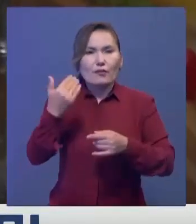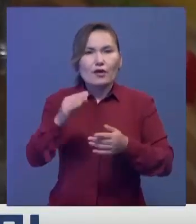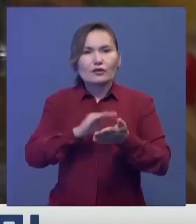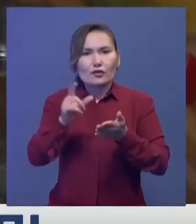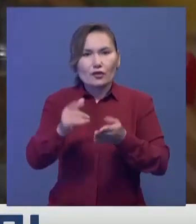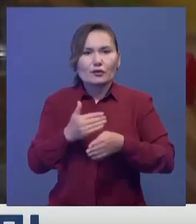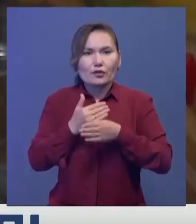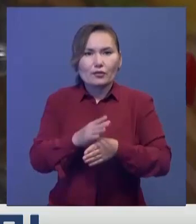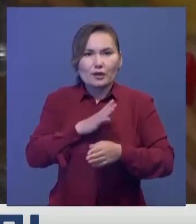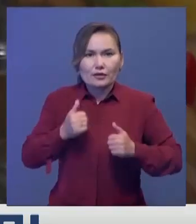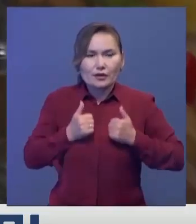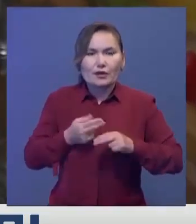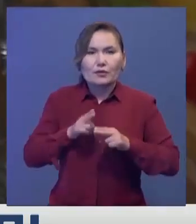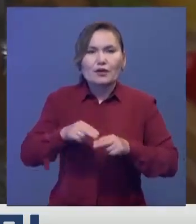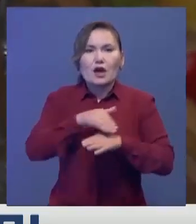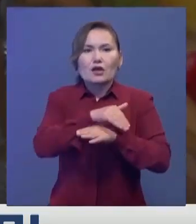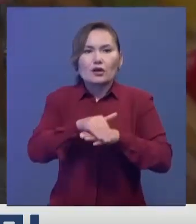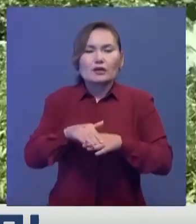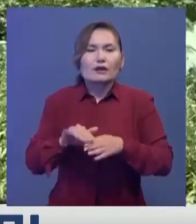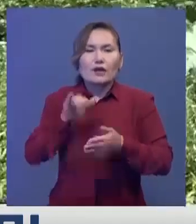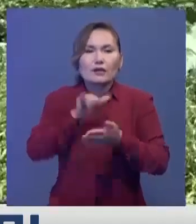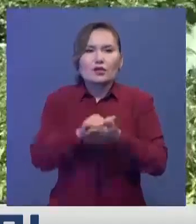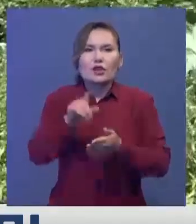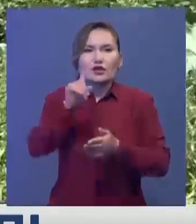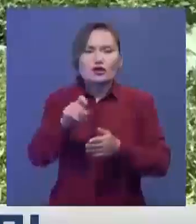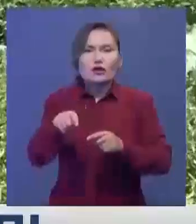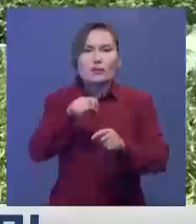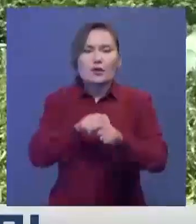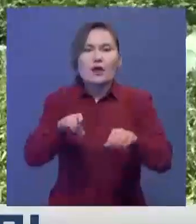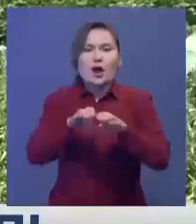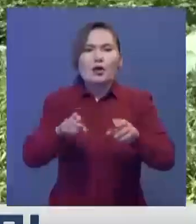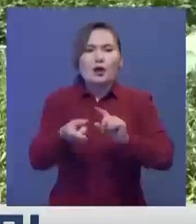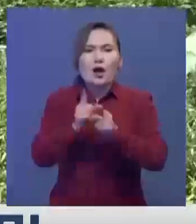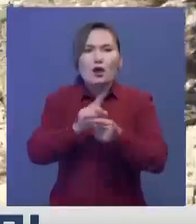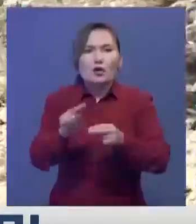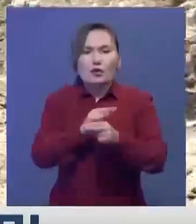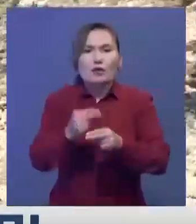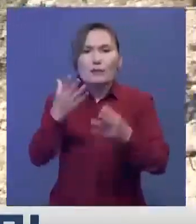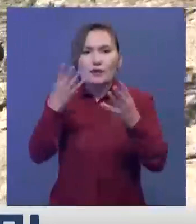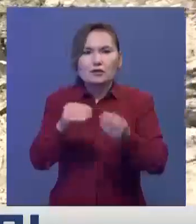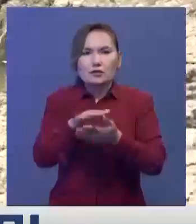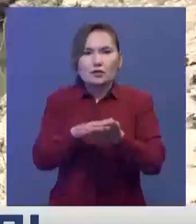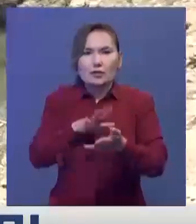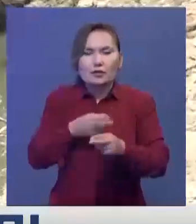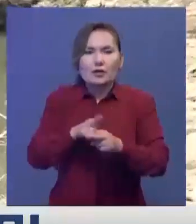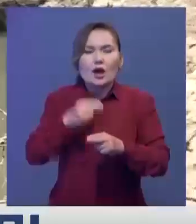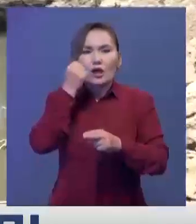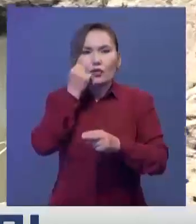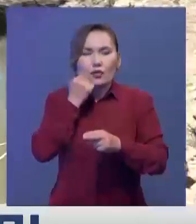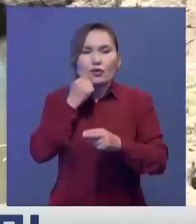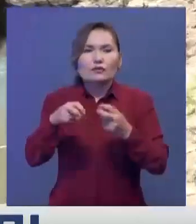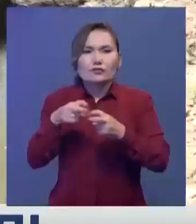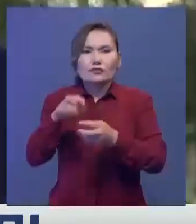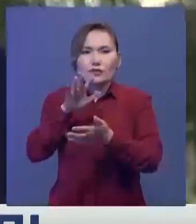тұрыссам. Бергілі болғанда железіндар өжіне көшесіне тартылған 100 метр құбырды ауыстыру жұмысы 5 күнге созылған. Тозығы жеткен